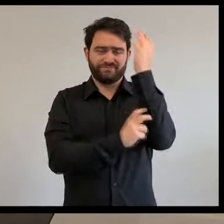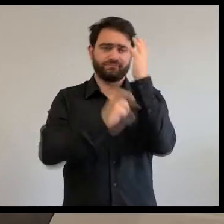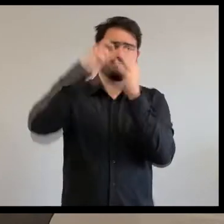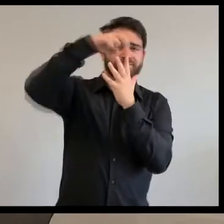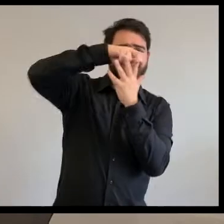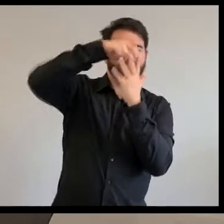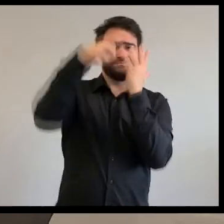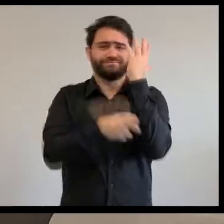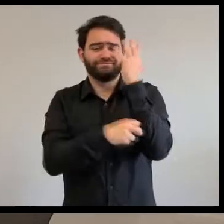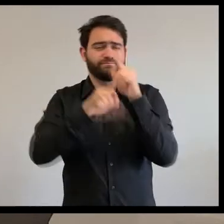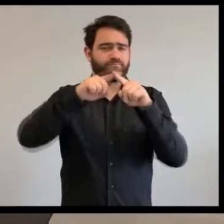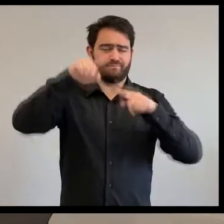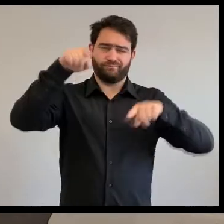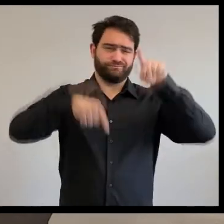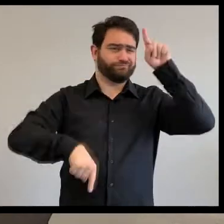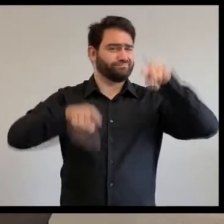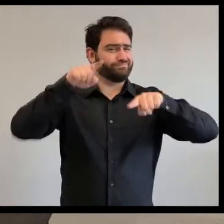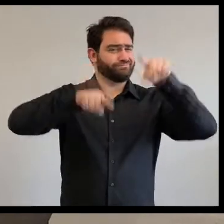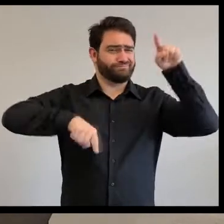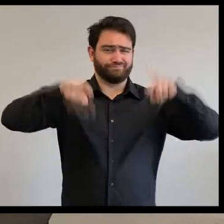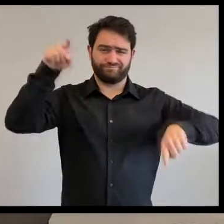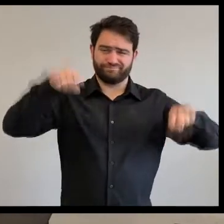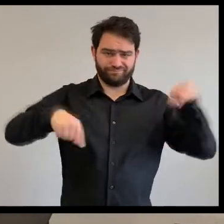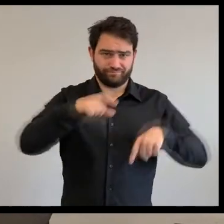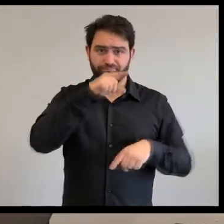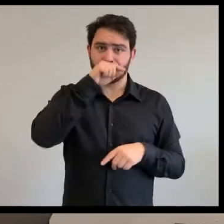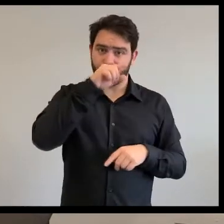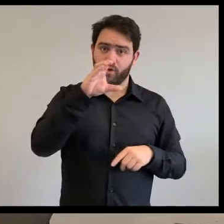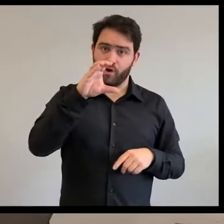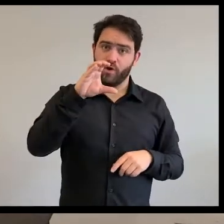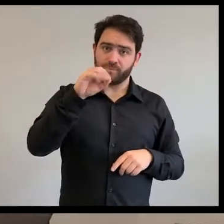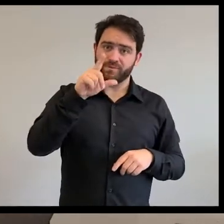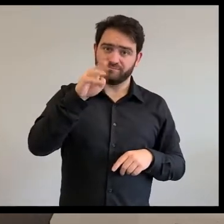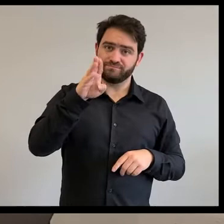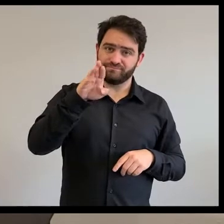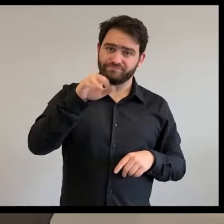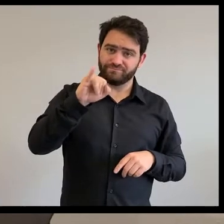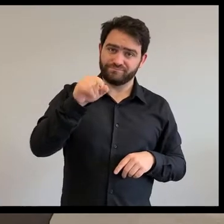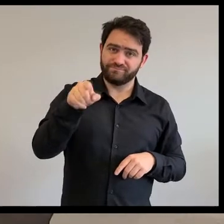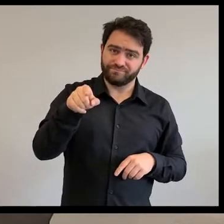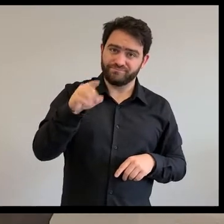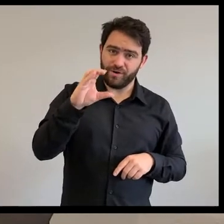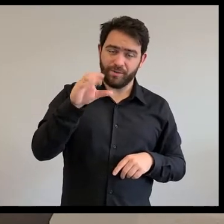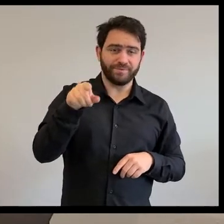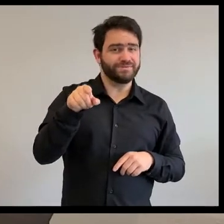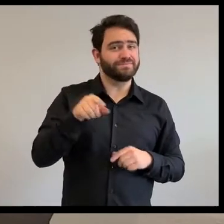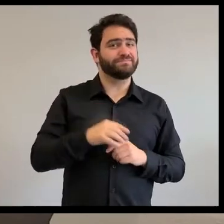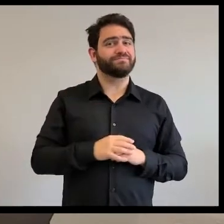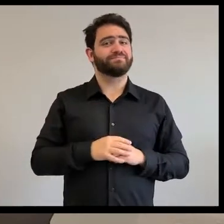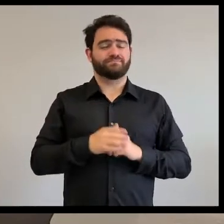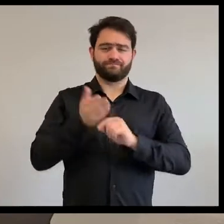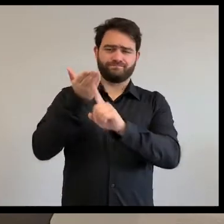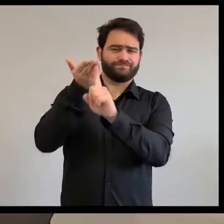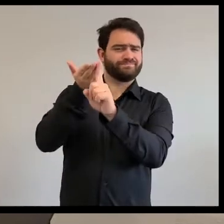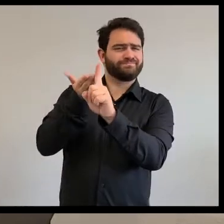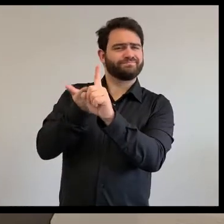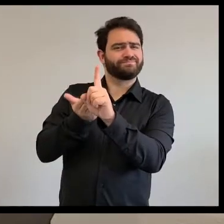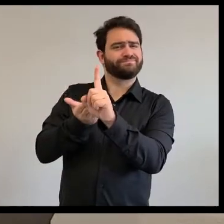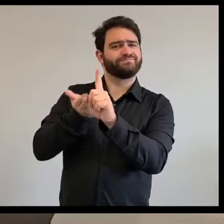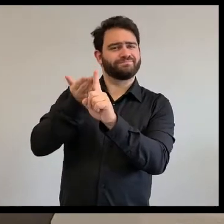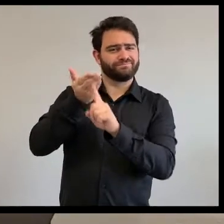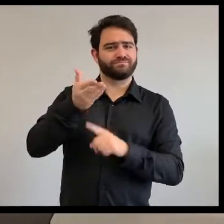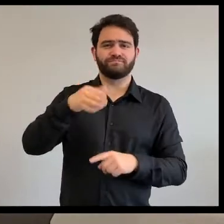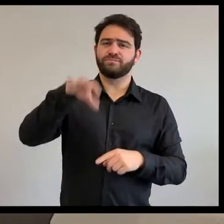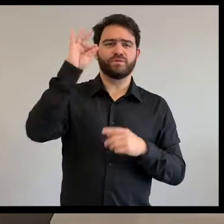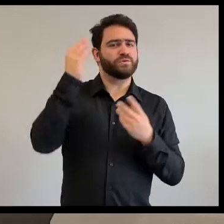vous raconter une petite histoire d'un colibri qui vivait dans la montagne. Mais lui, personne ne le trouvait parce que son chant